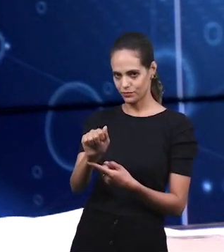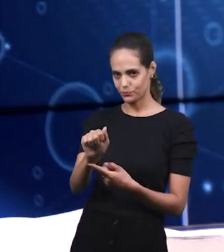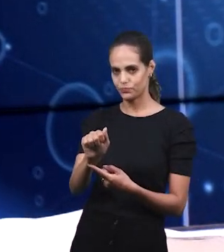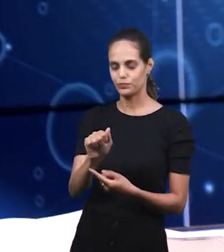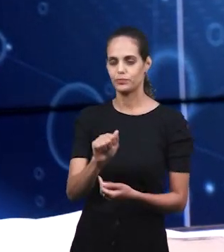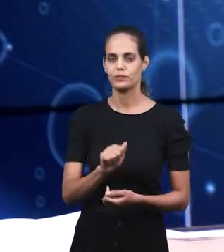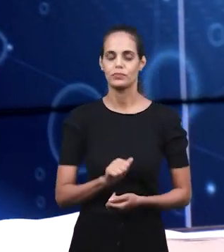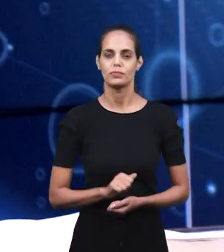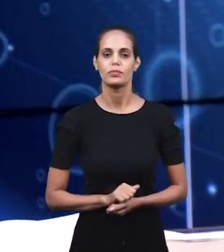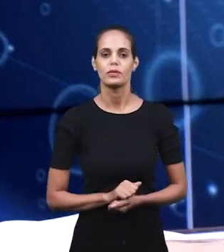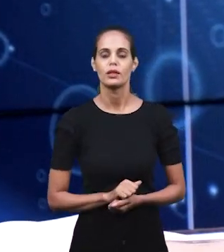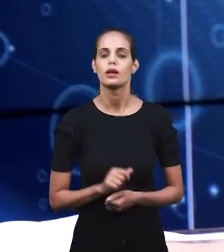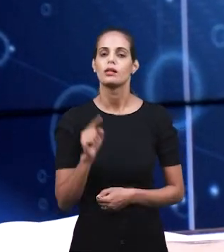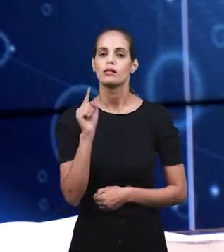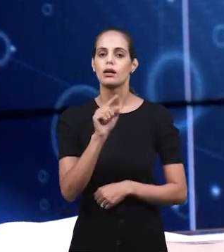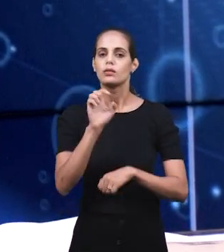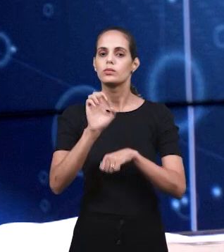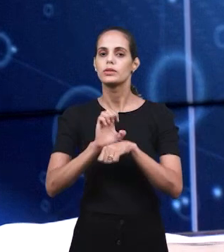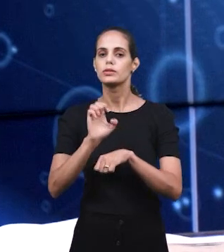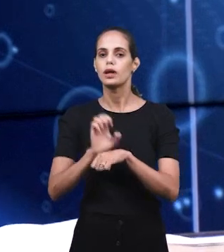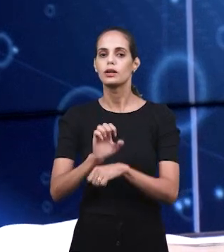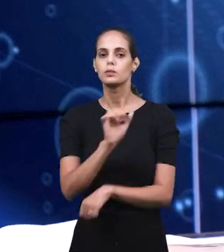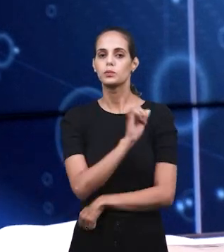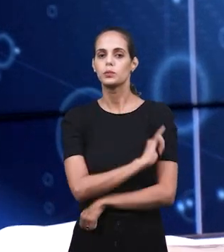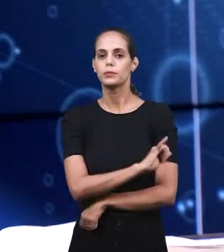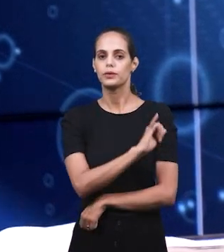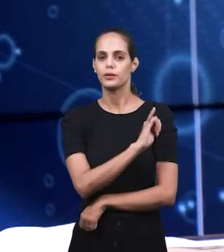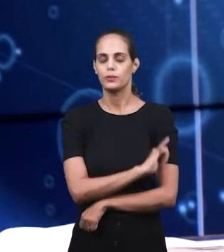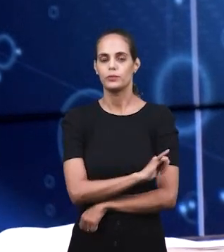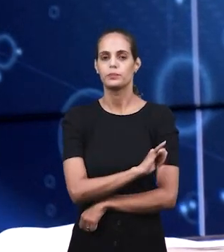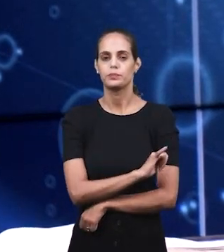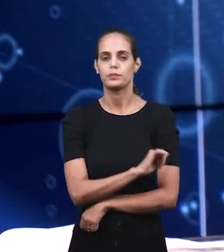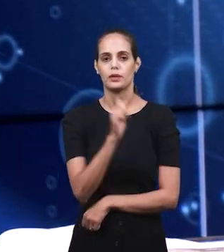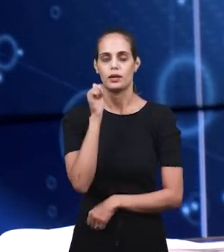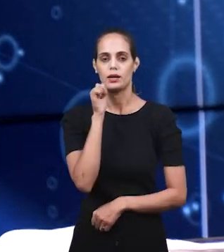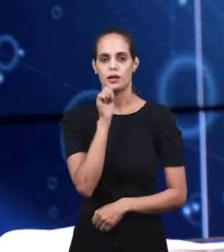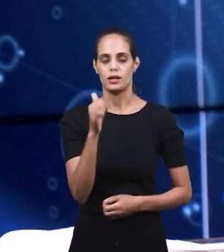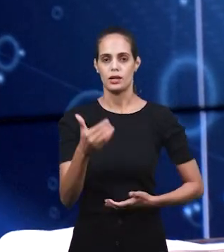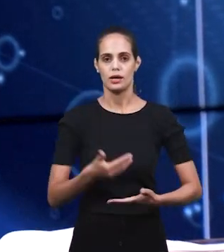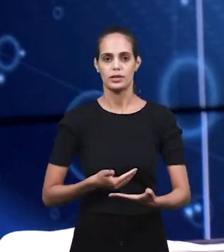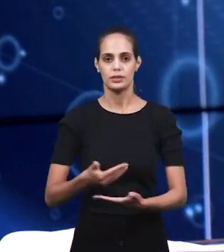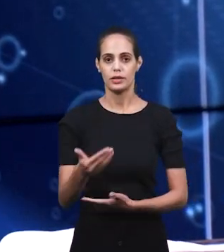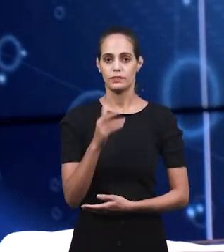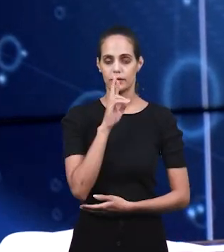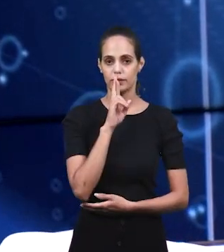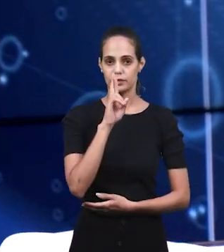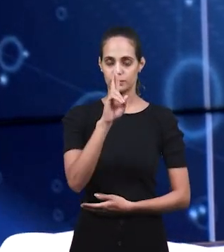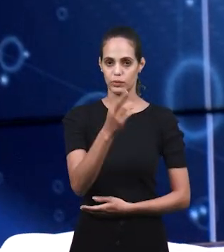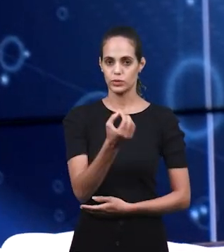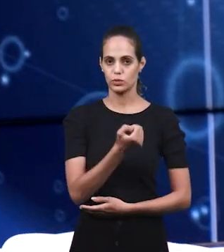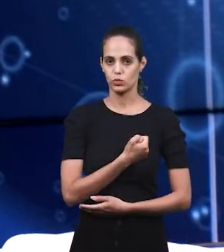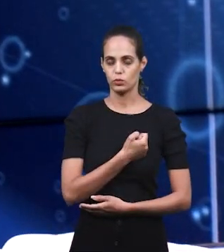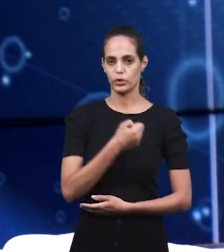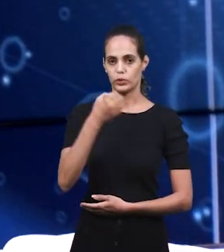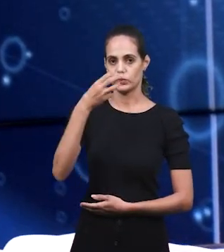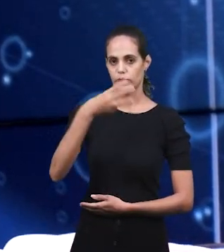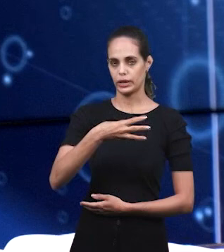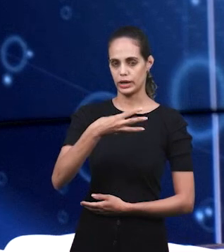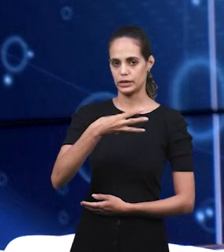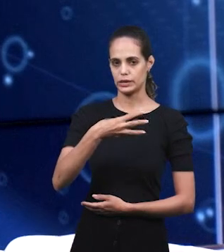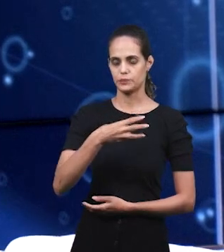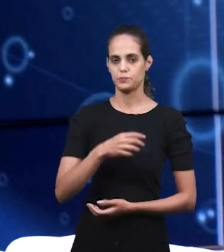Кантагалу Трез Риус в штате Рио-де-Жанейро. Она даст нам ответ на вопрос номер 3,